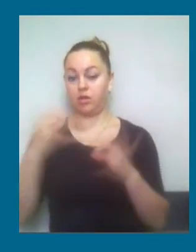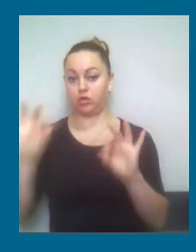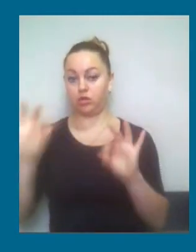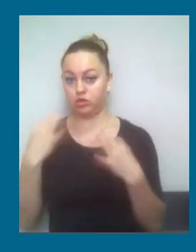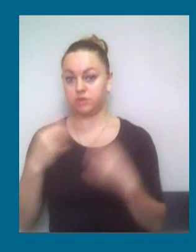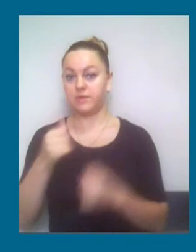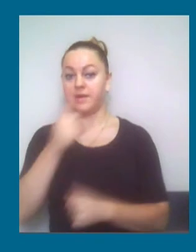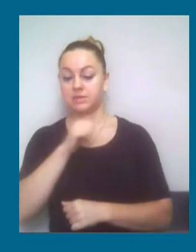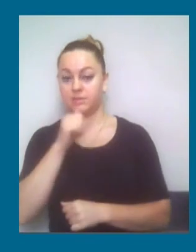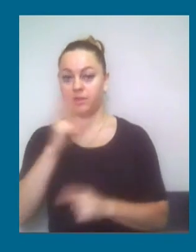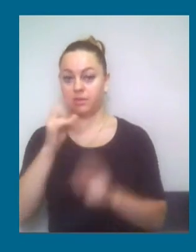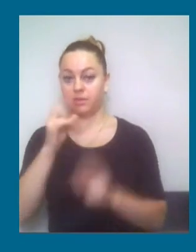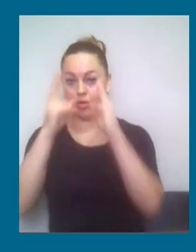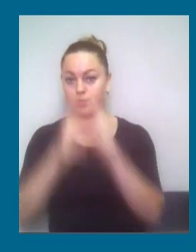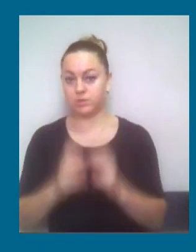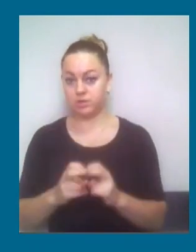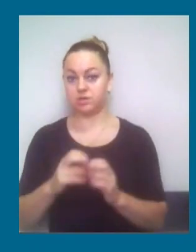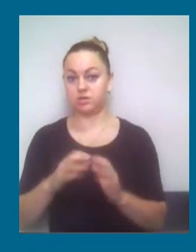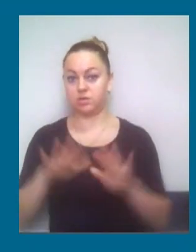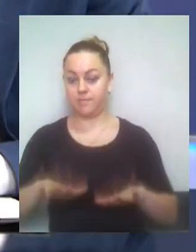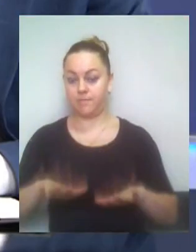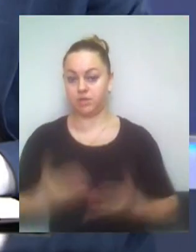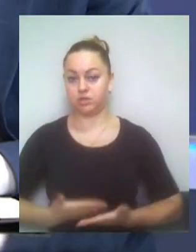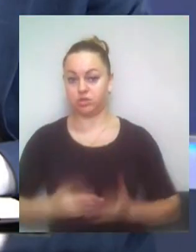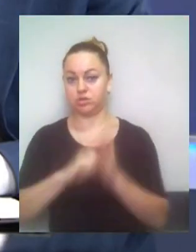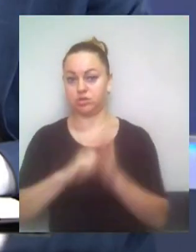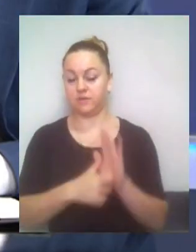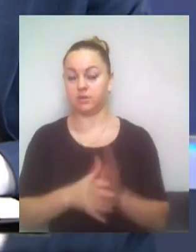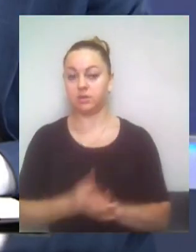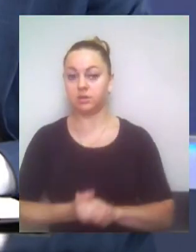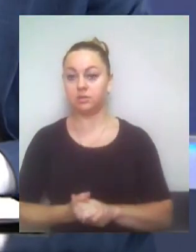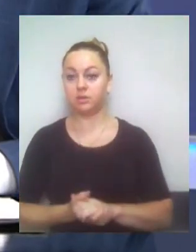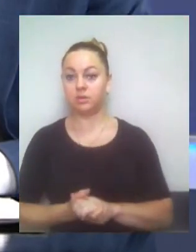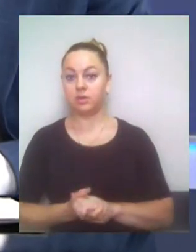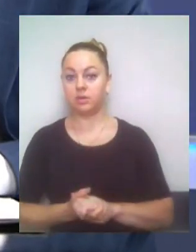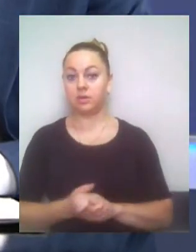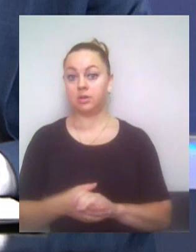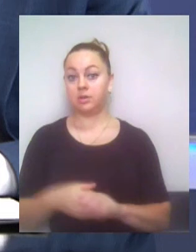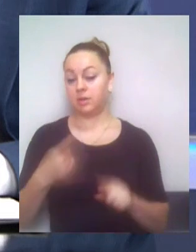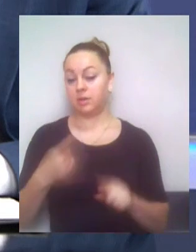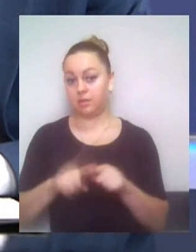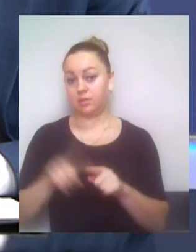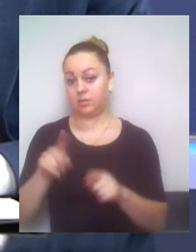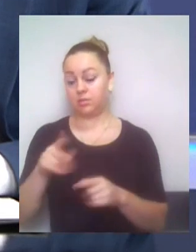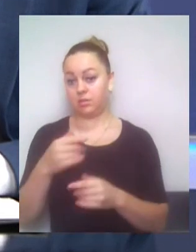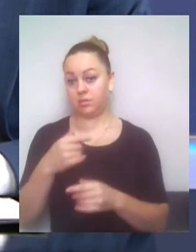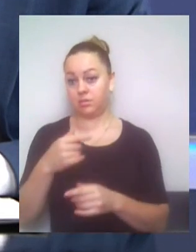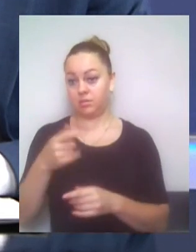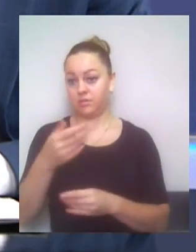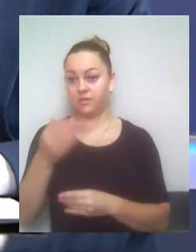обстеження безпосередньо їхнього житла. Тому ці обставини також недумані. Пане Олегу,